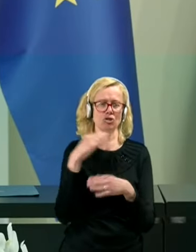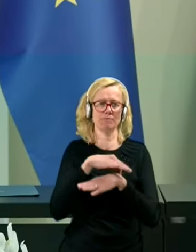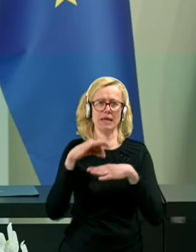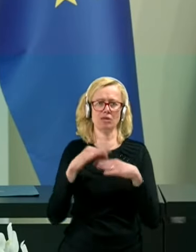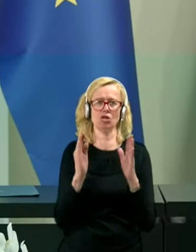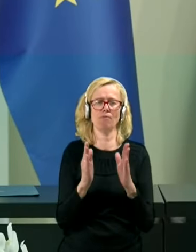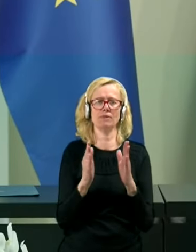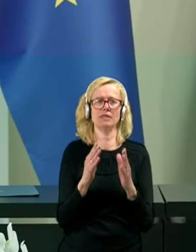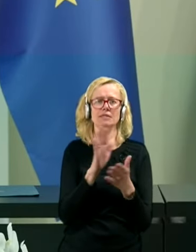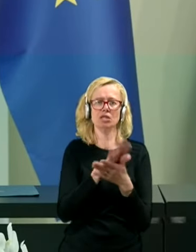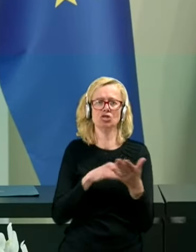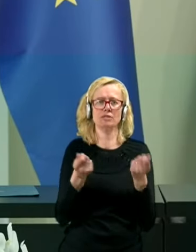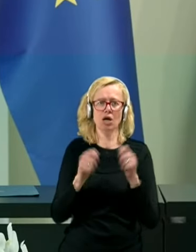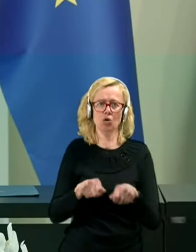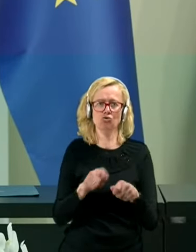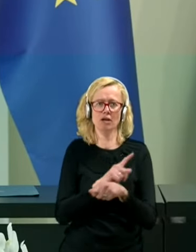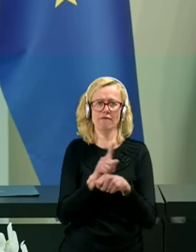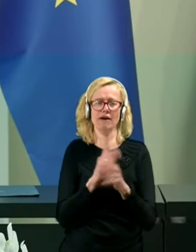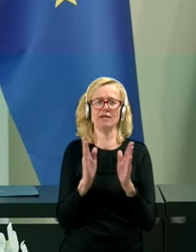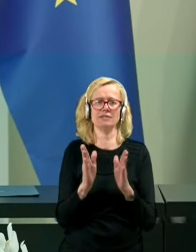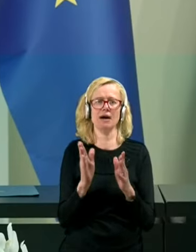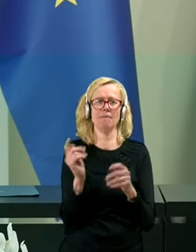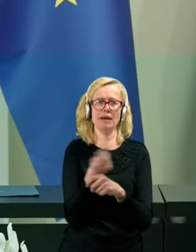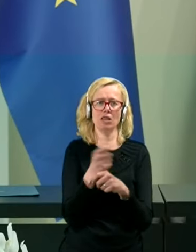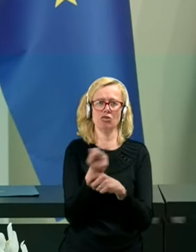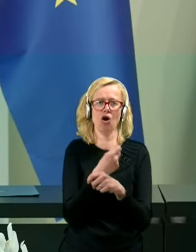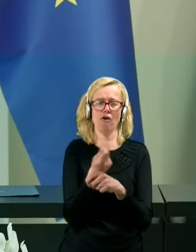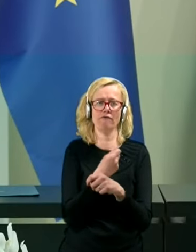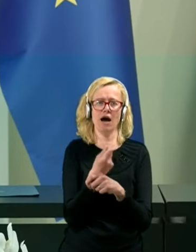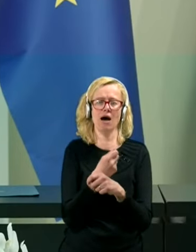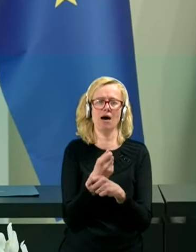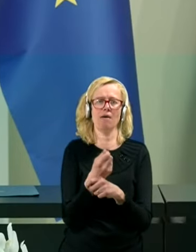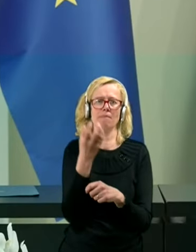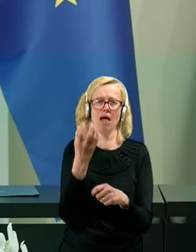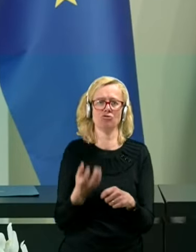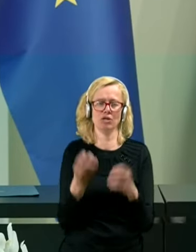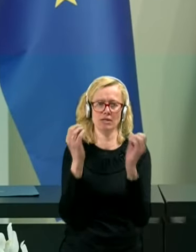zaključna faza priprav na prenovo plačnega sistema v javnem sektorju.